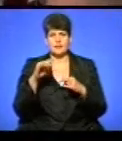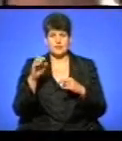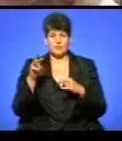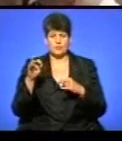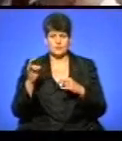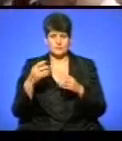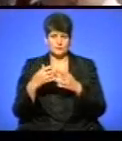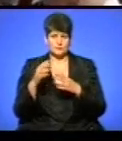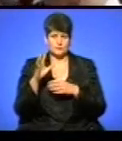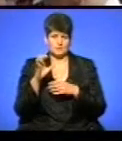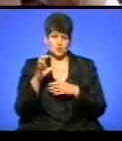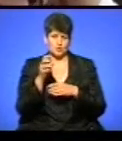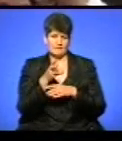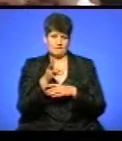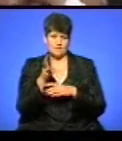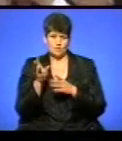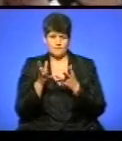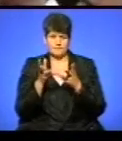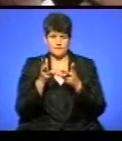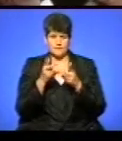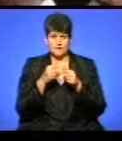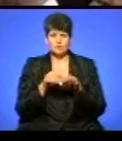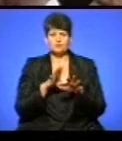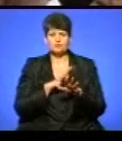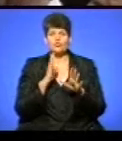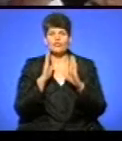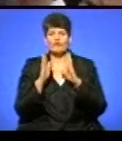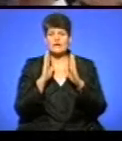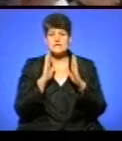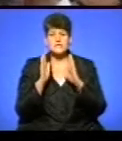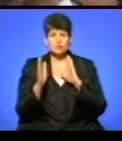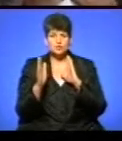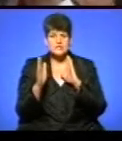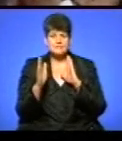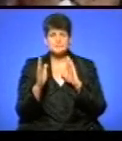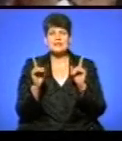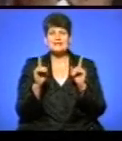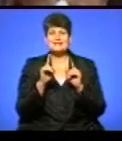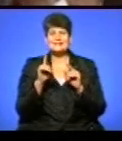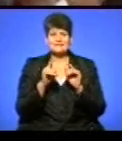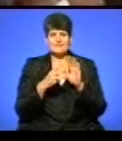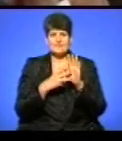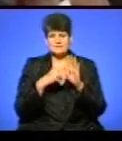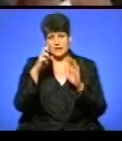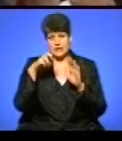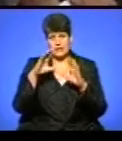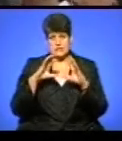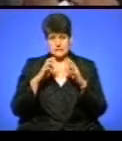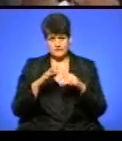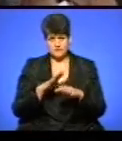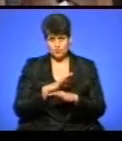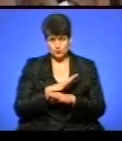Близько 500 відео ми нарахували, що було в фейсбуці. З вісьми країн світу були